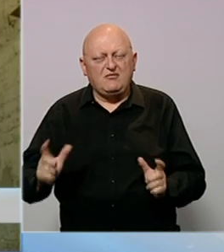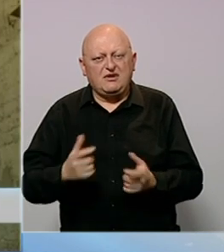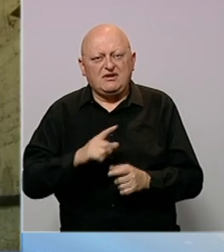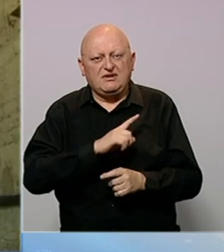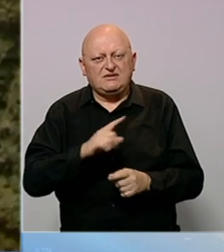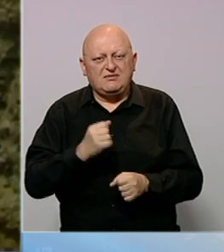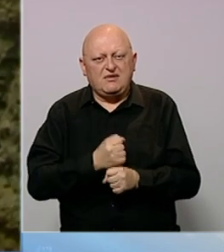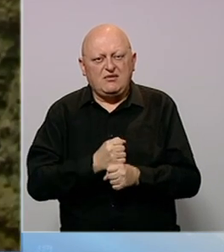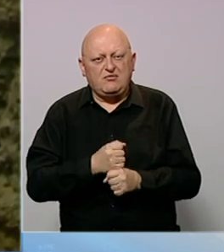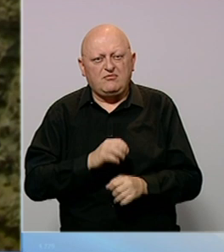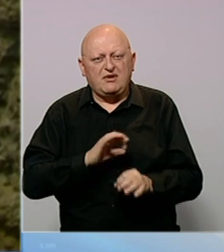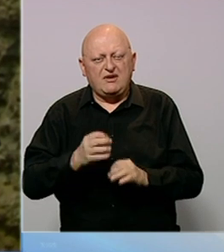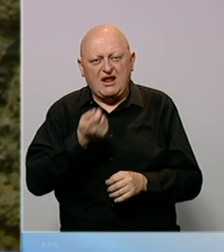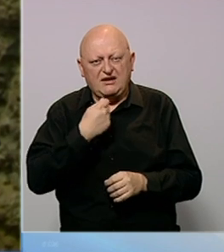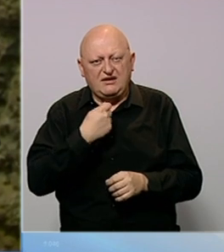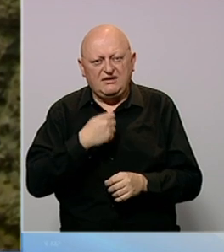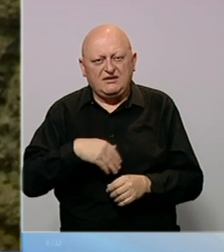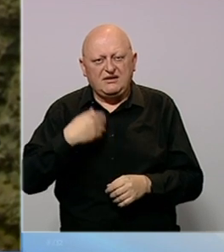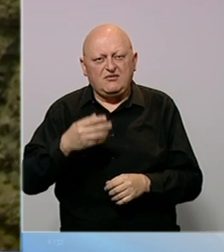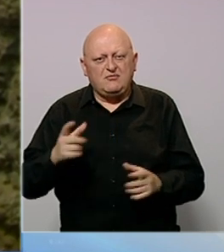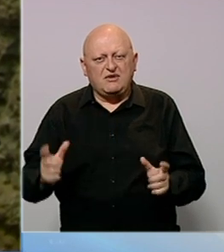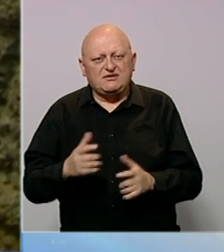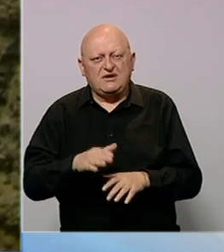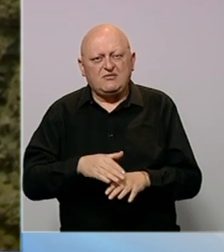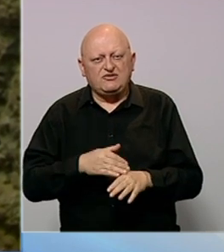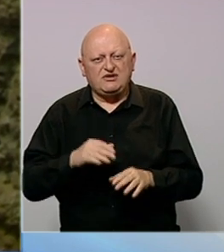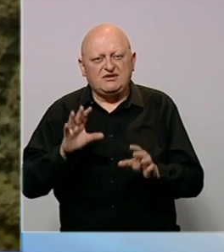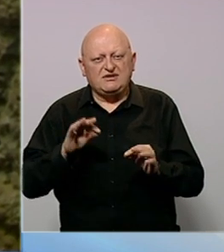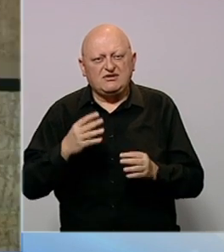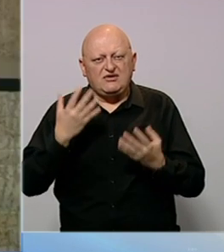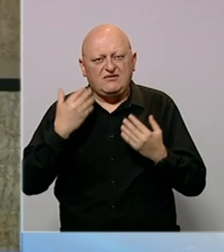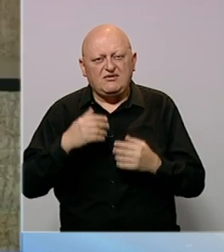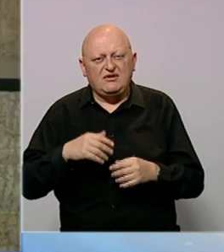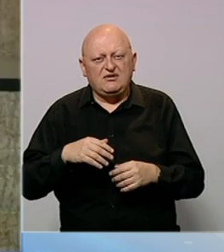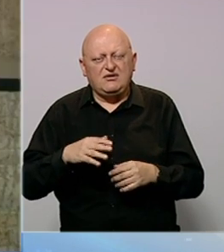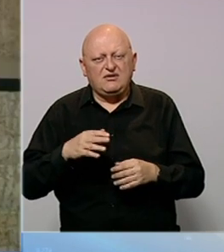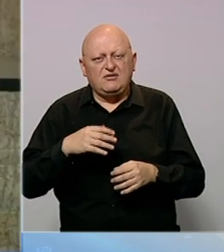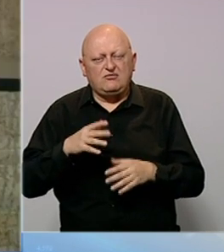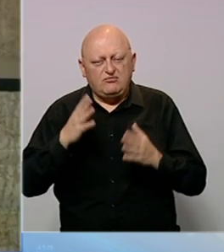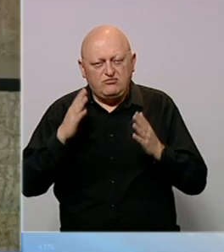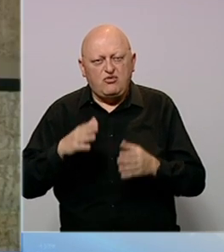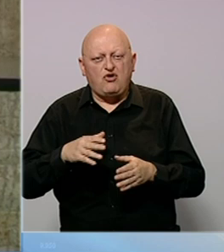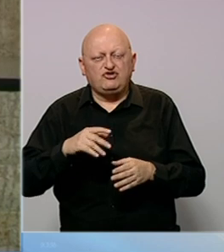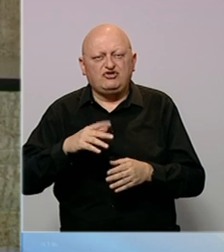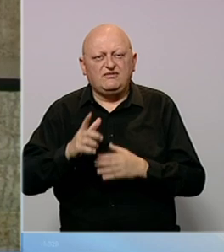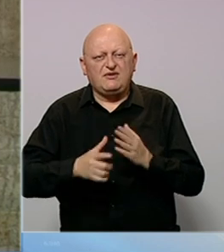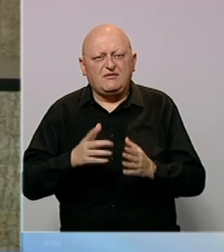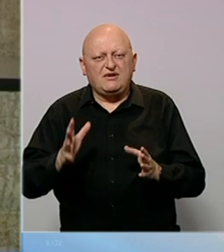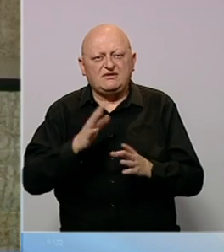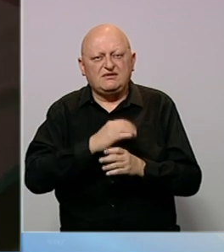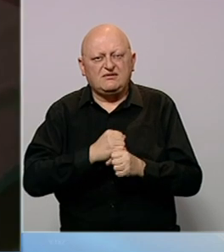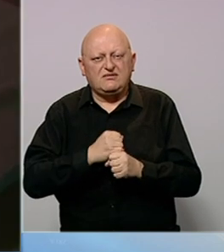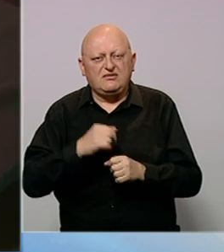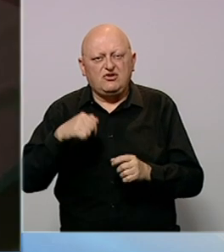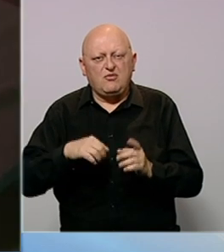zabranjen je rad, osim pripreme hrane. Nakon praznika počinje desetodnevni pokornički period i završava